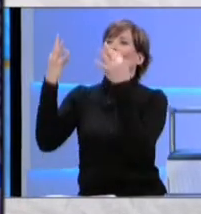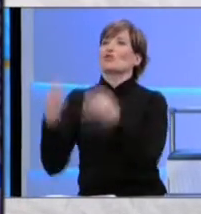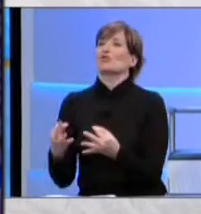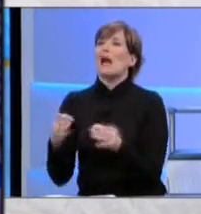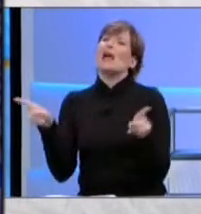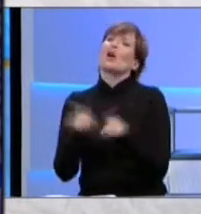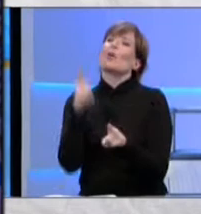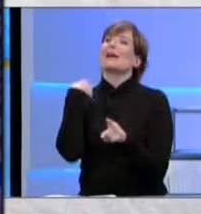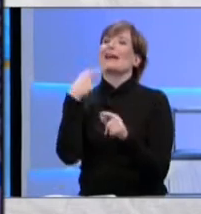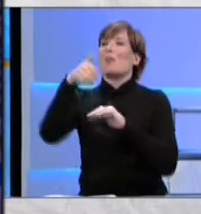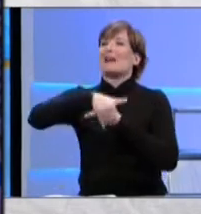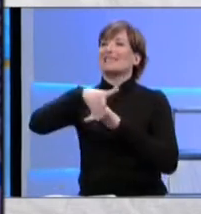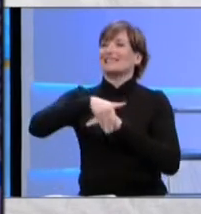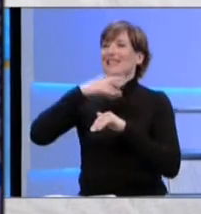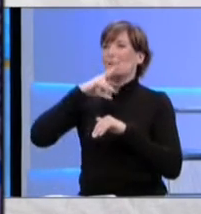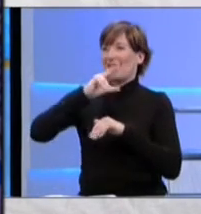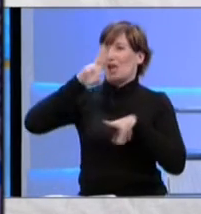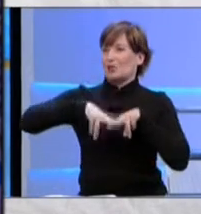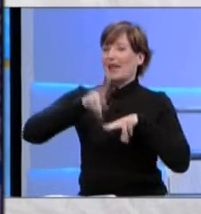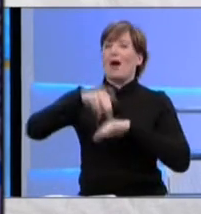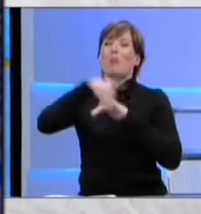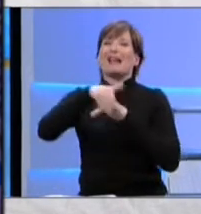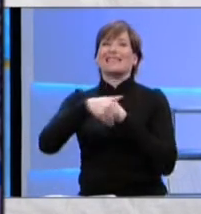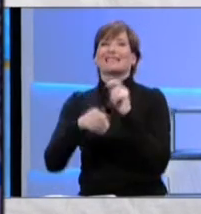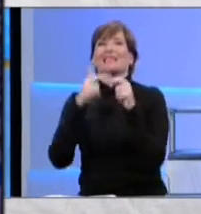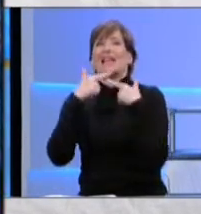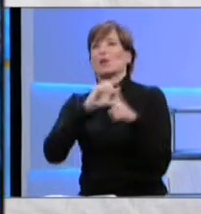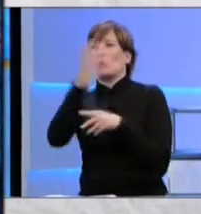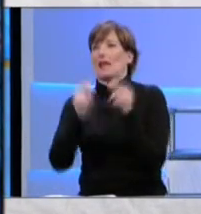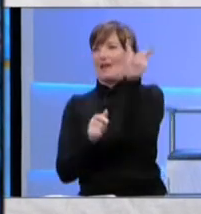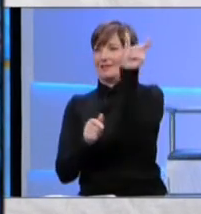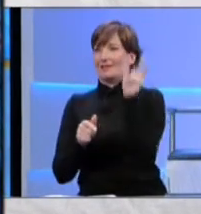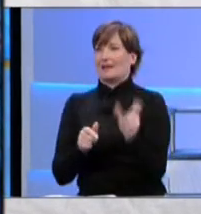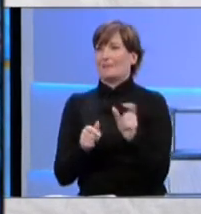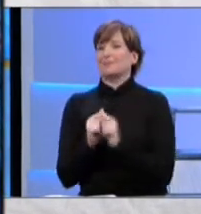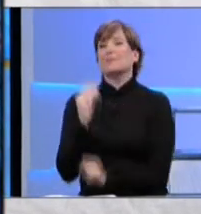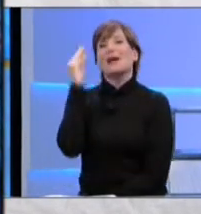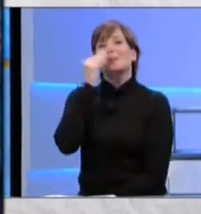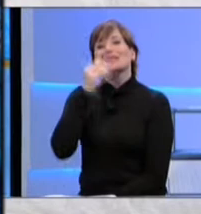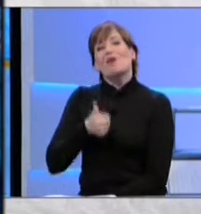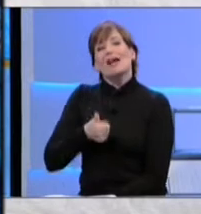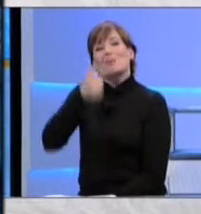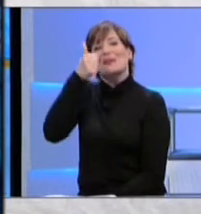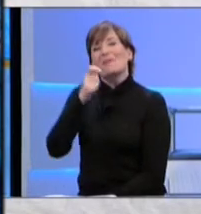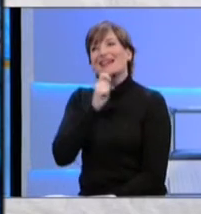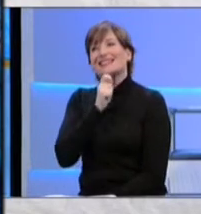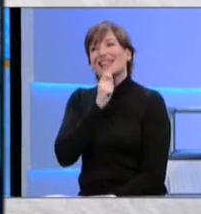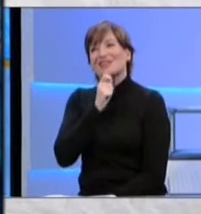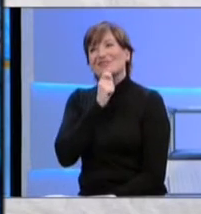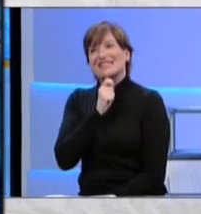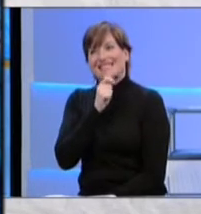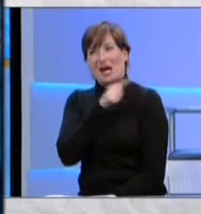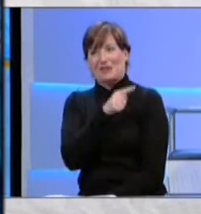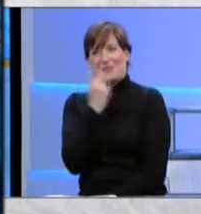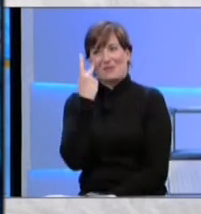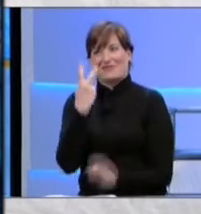prestiti, magari da altre lingue. Pensavo anche alla prima intervista che abbiamo vista, e proprio mi